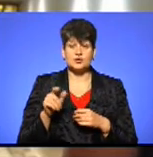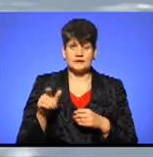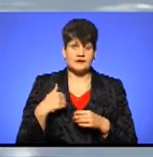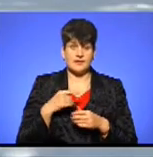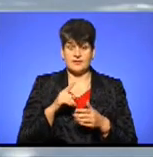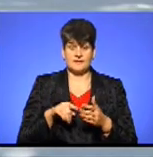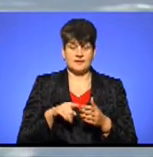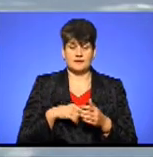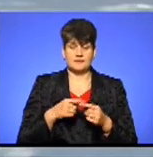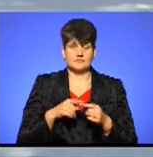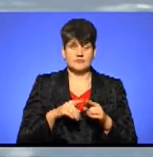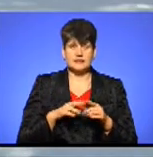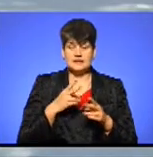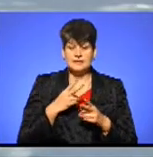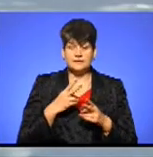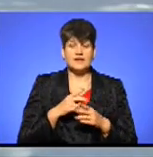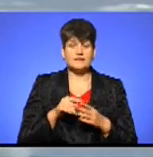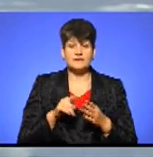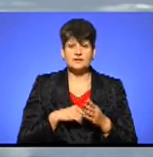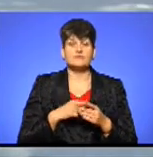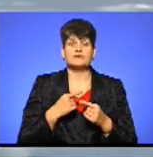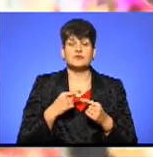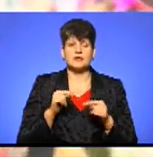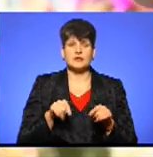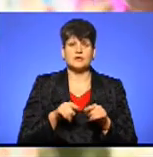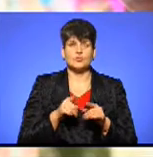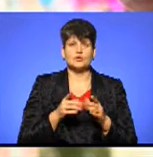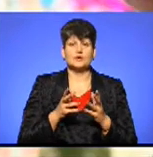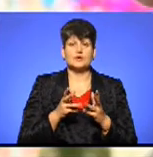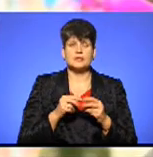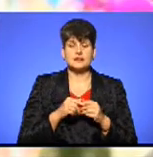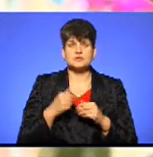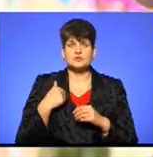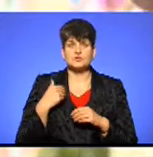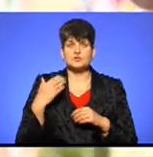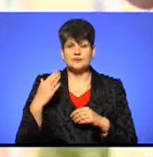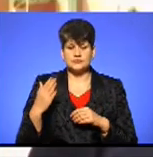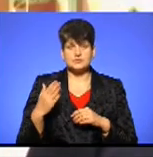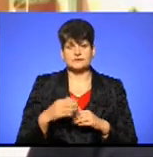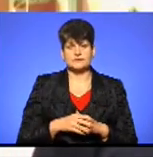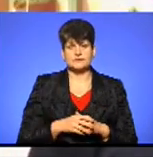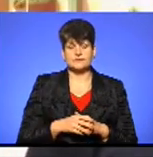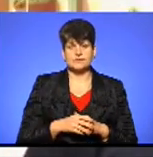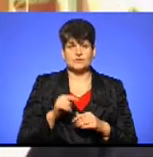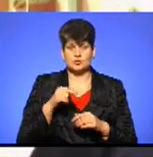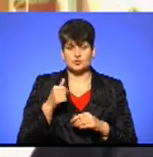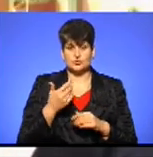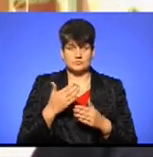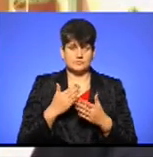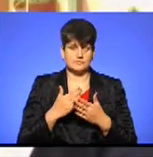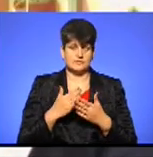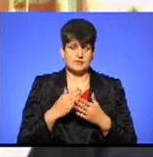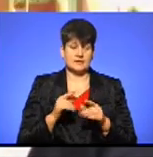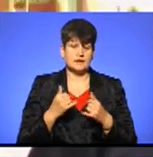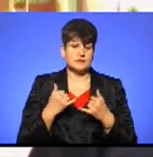Не вірять у таку кількість голосів і інші учасники програми Андрій Шпак та Віктор Лесик. Цього року ми з'якнулися з